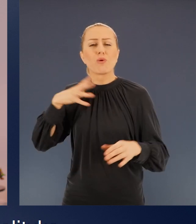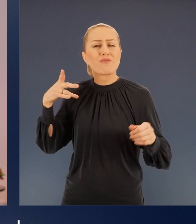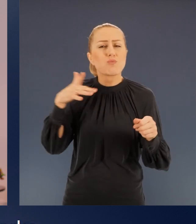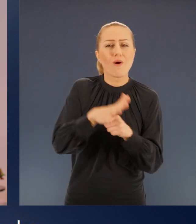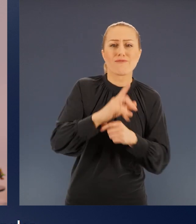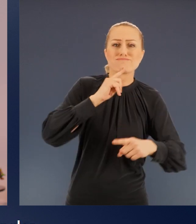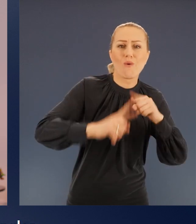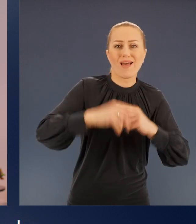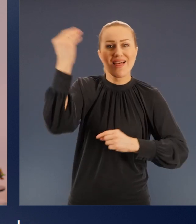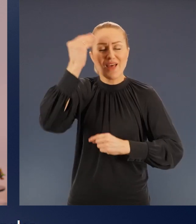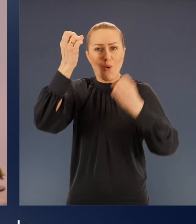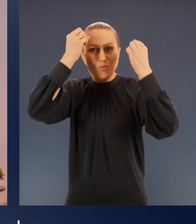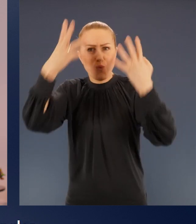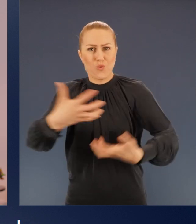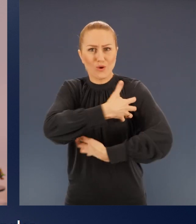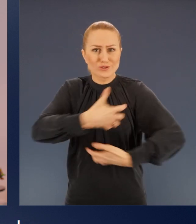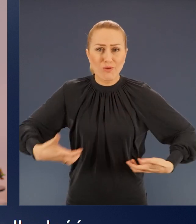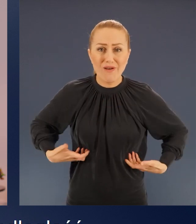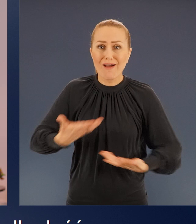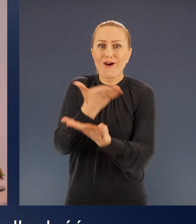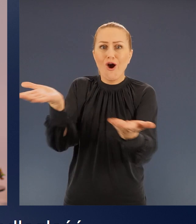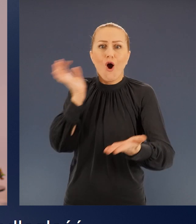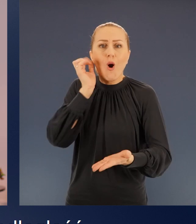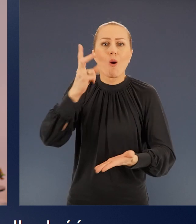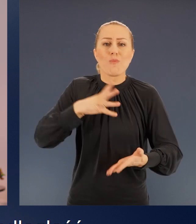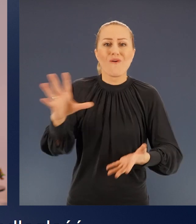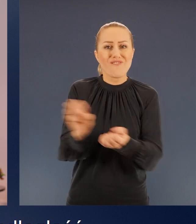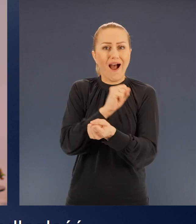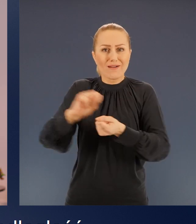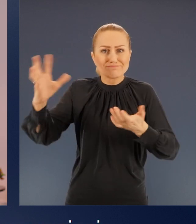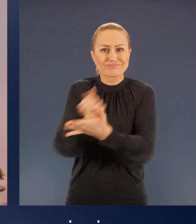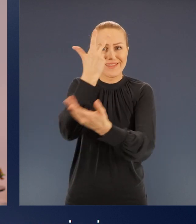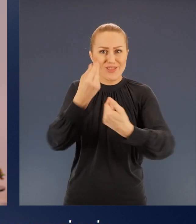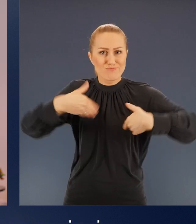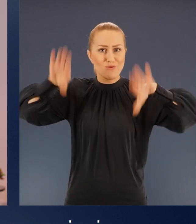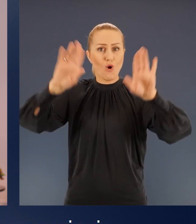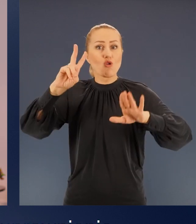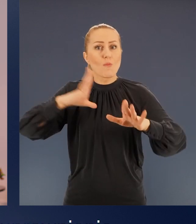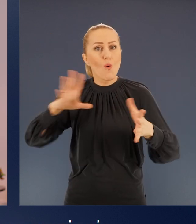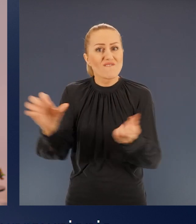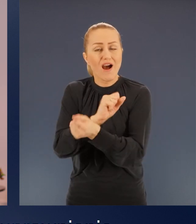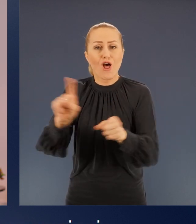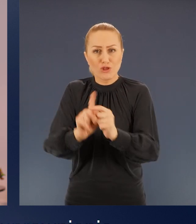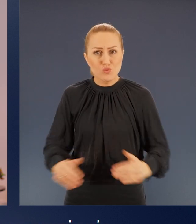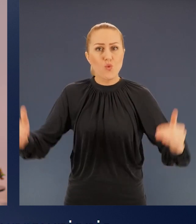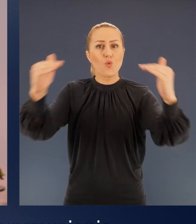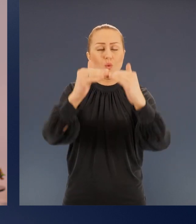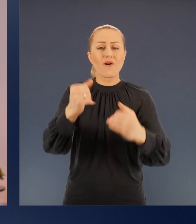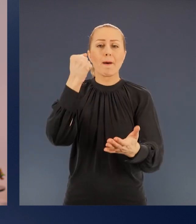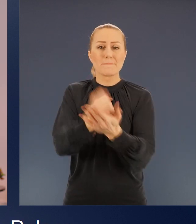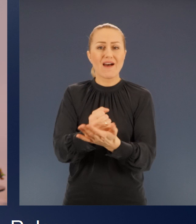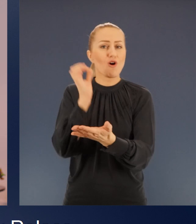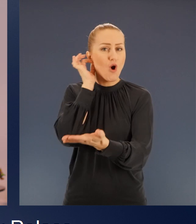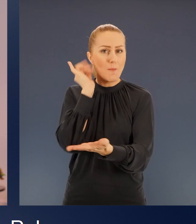politykę, naukę, kulturę, gospodarkę, które walczyły o naszą niepodległość, które walczyły również o równouprawnienie.